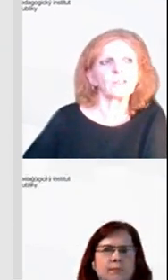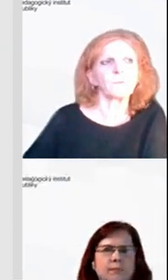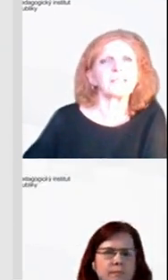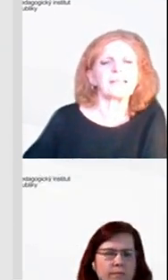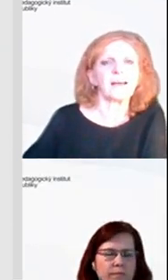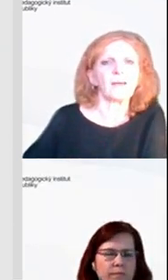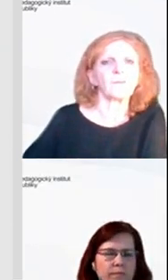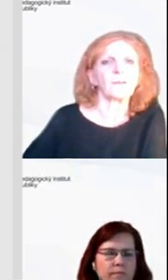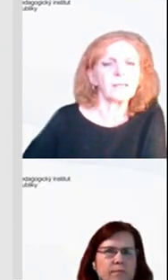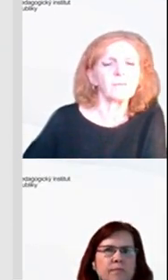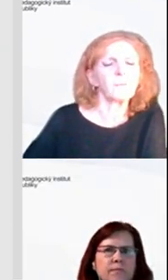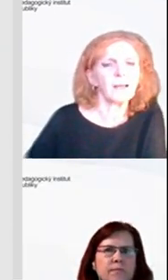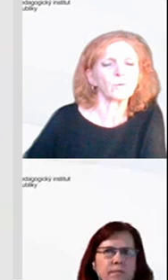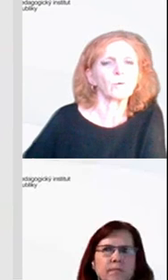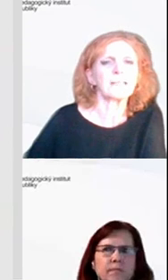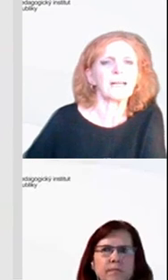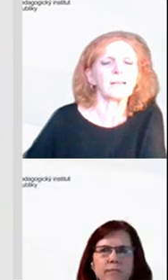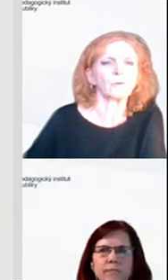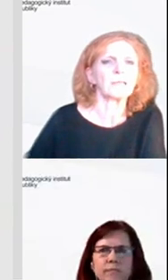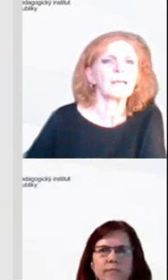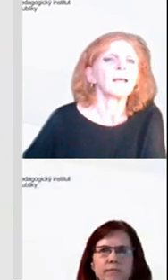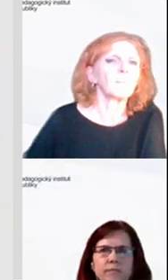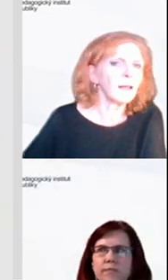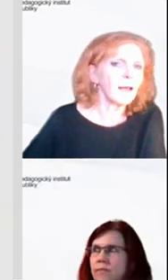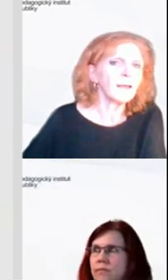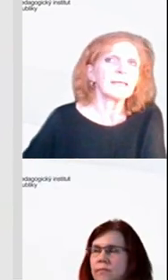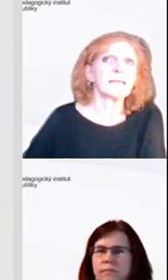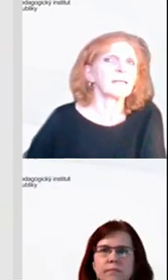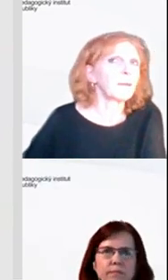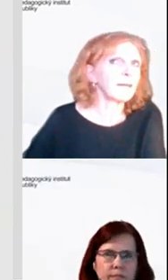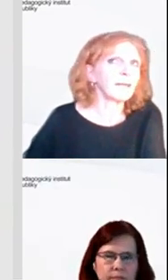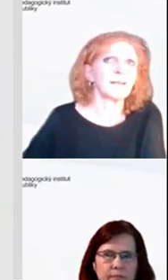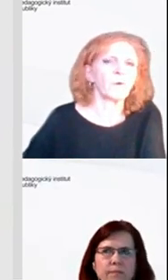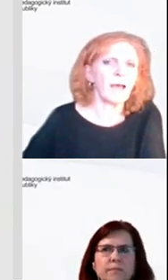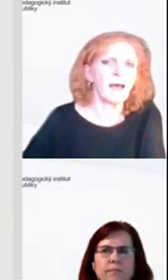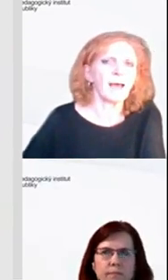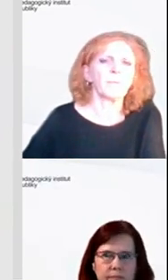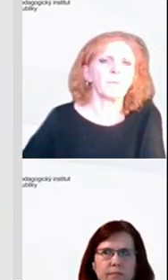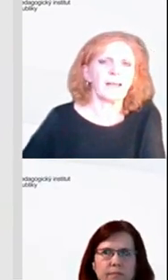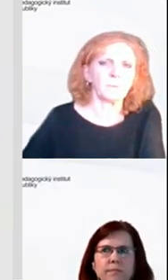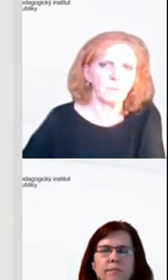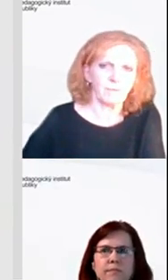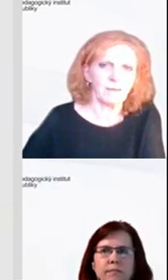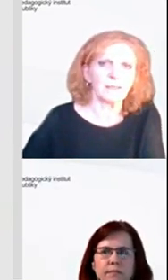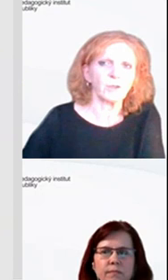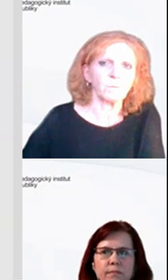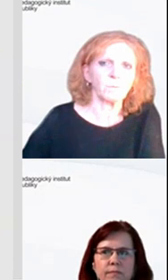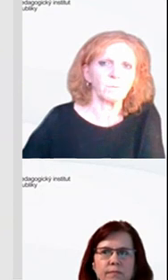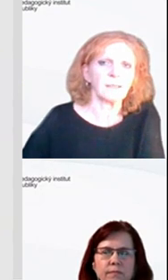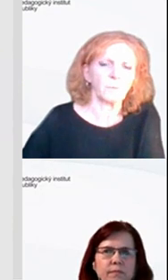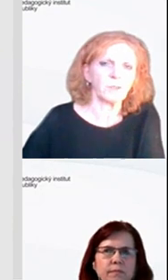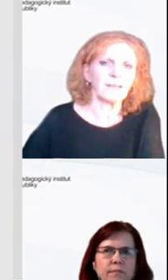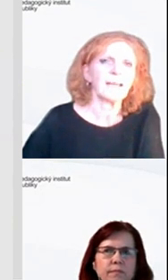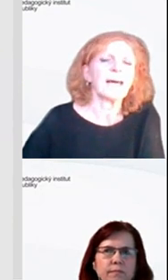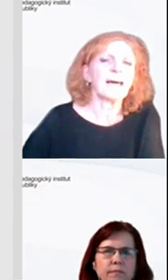školy jsou k dispozici nahrávky všech webinářů, které dosud Mila, Marek nebo já pro vás připravili, takže